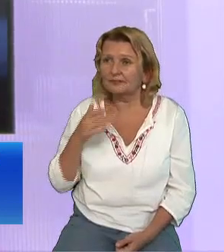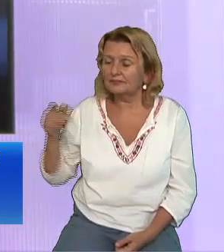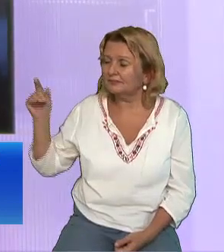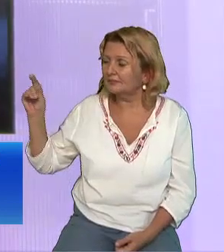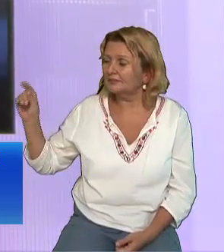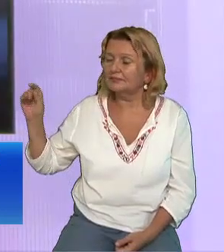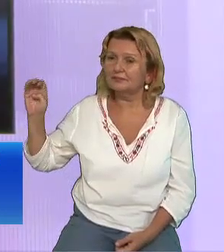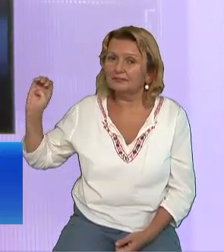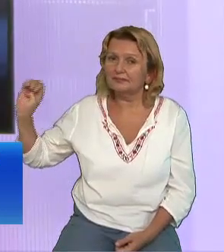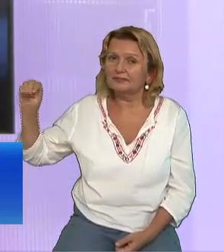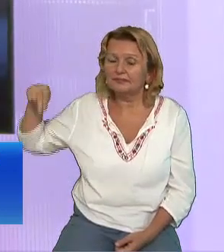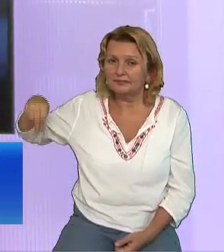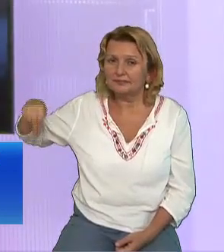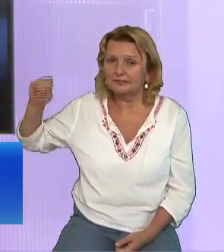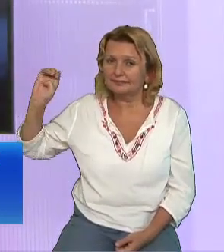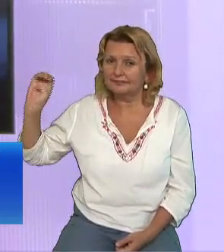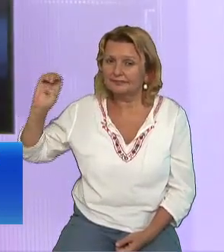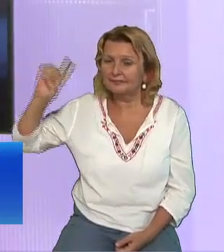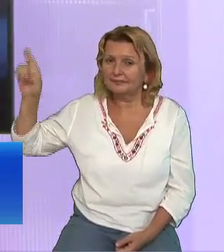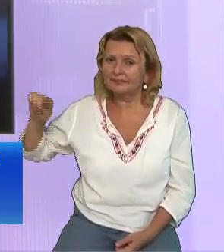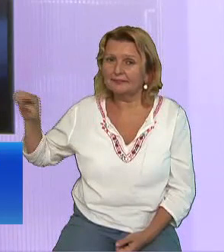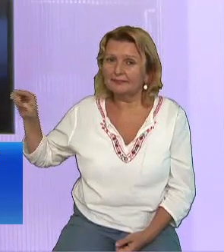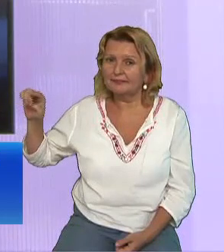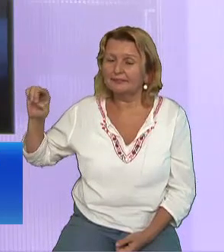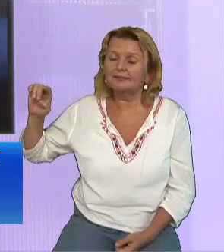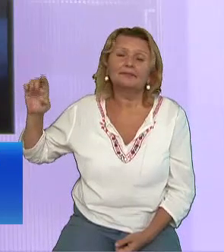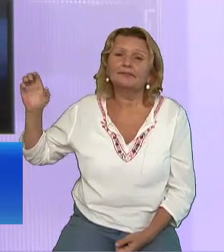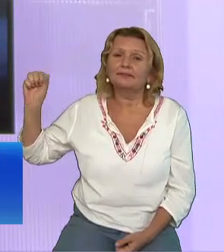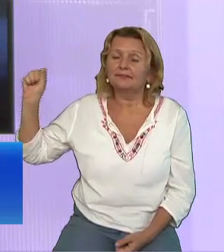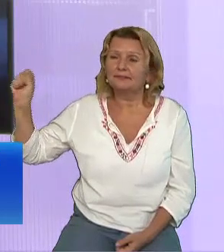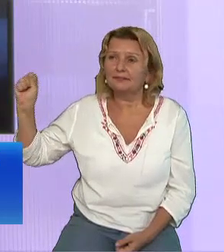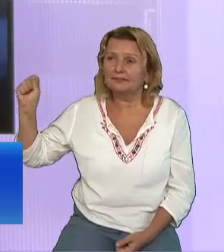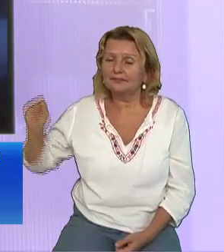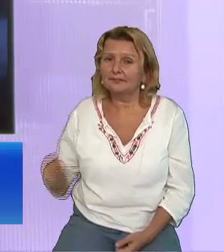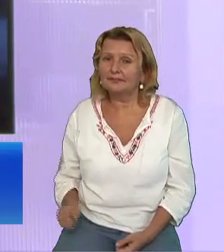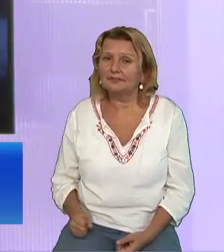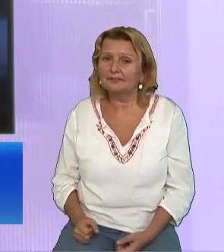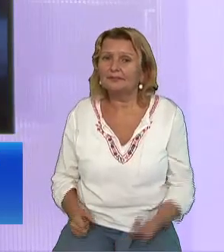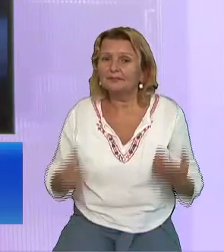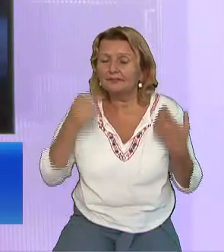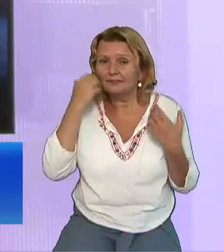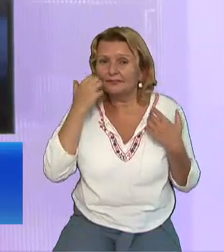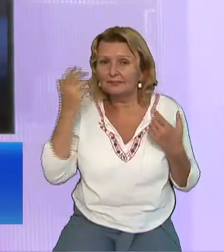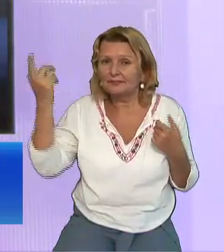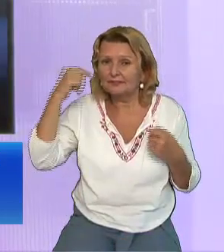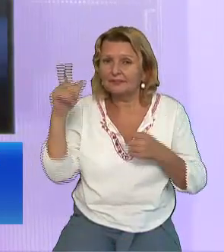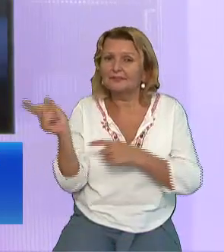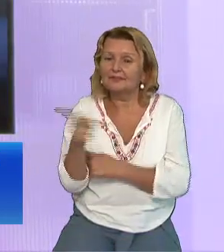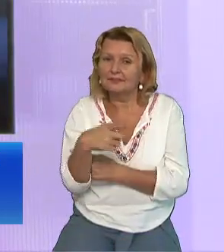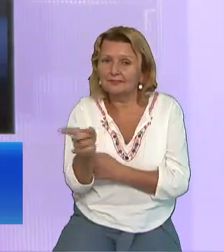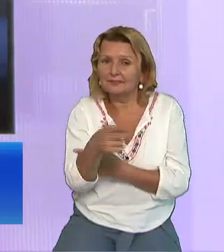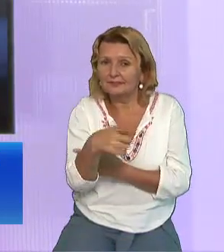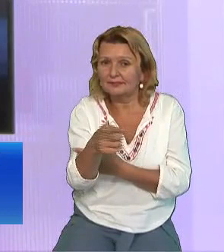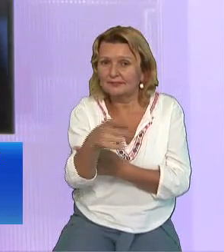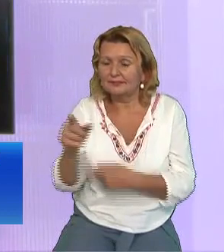Vrăjmășie, voi pune între tine și femei Între sămânța ta și sămânța ei Aceasta, adică sămânța femei Îți va zdrobi capul, iar tu îi vezi zdrobi călcâiul